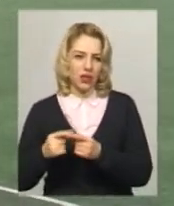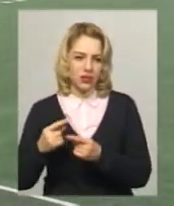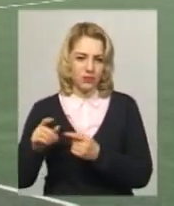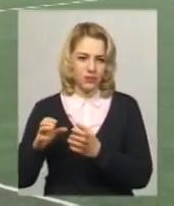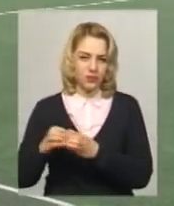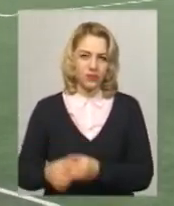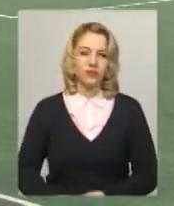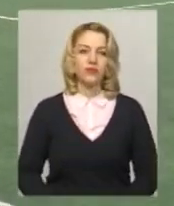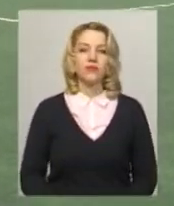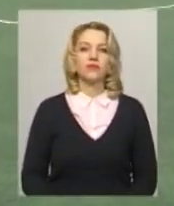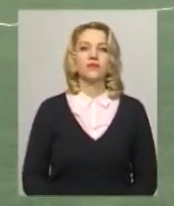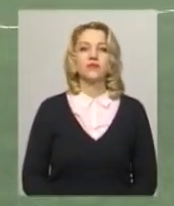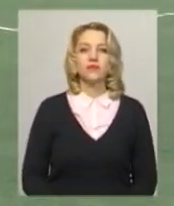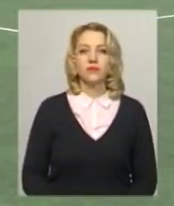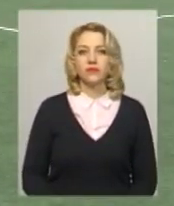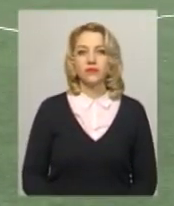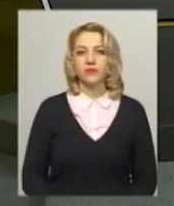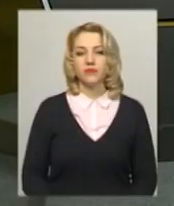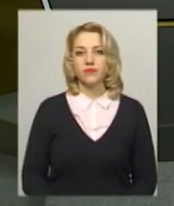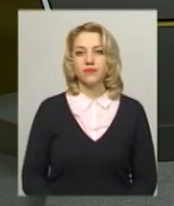Поробок, Дем'ян Сегольник, новини Поділяцентр.